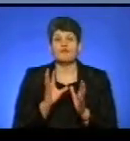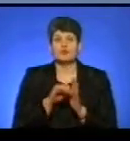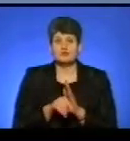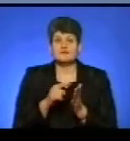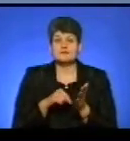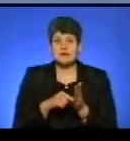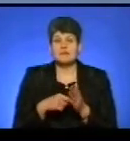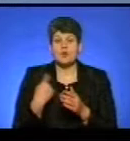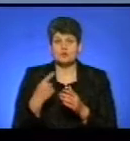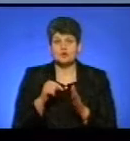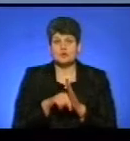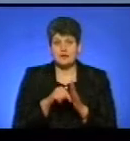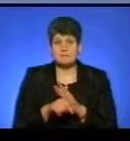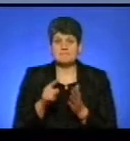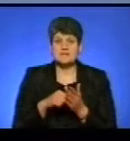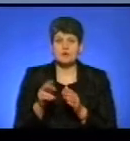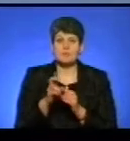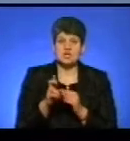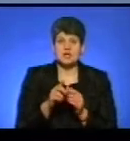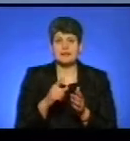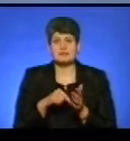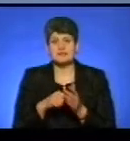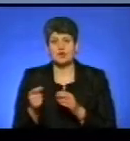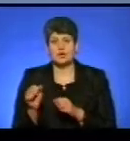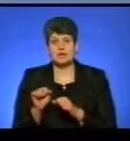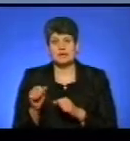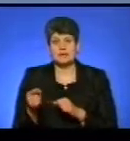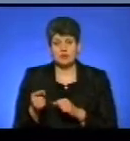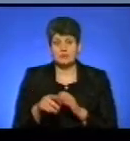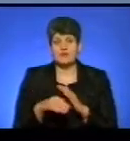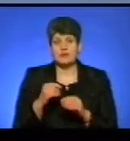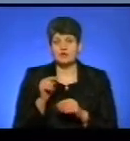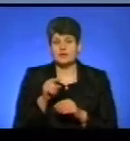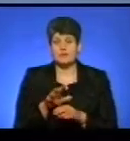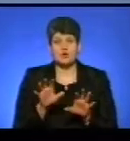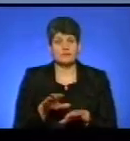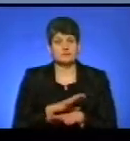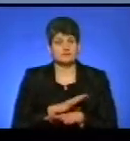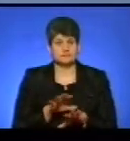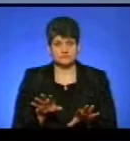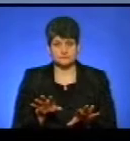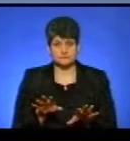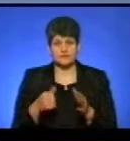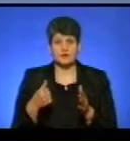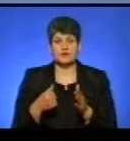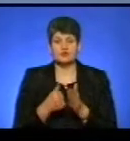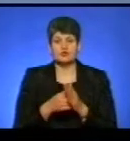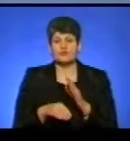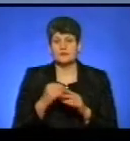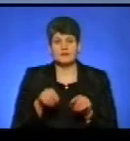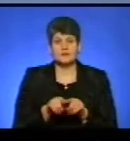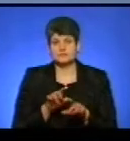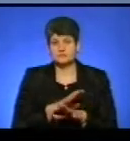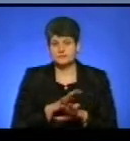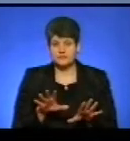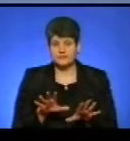місто Бережан і місто Тернопіль, вибори там голови не відбуваються, і до вибору теж не відбуваються, бо це міста обласного